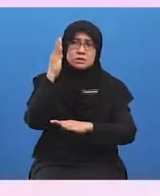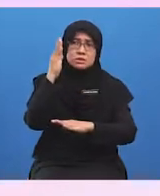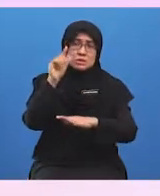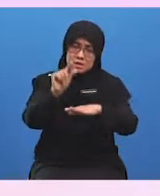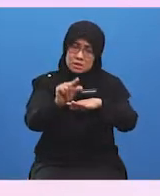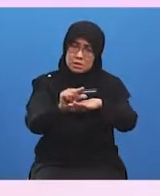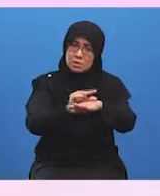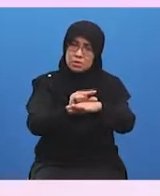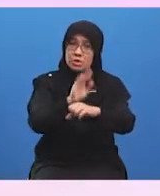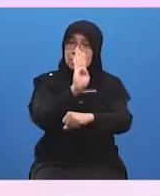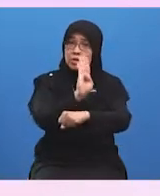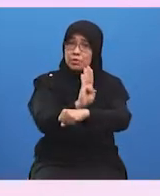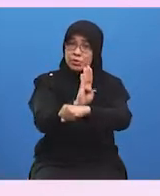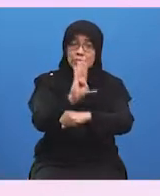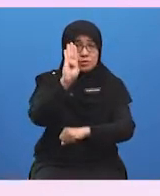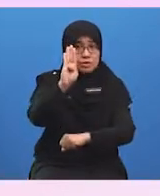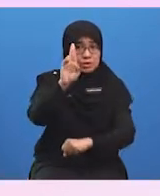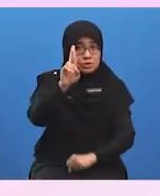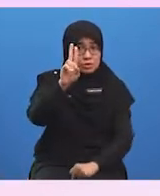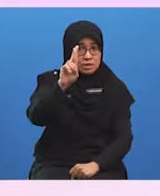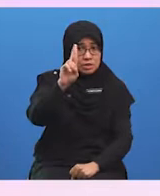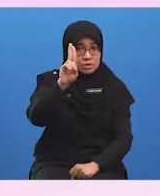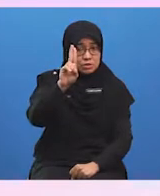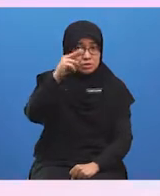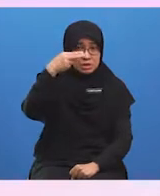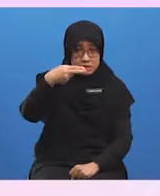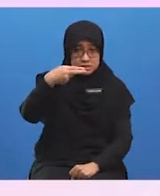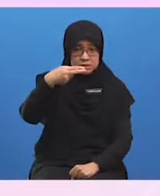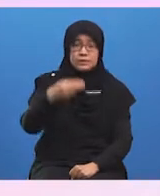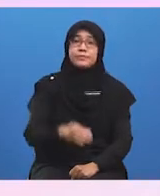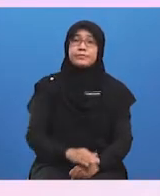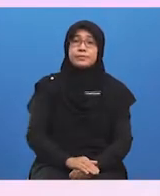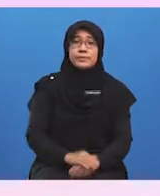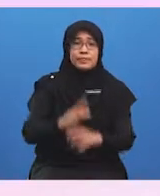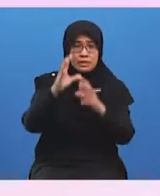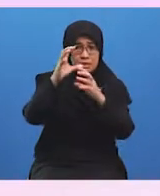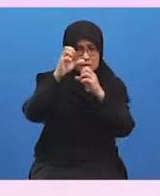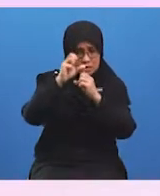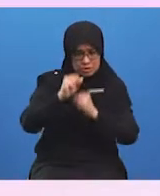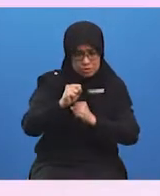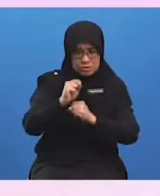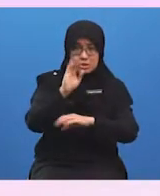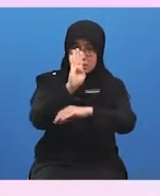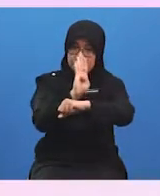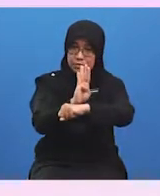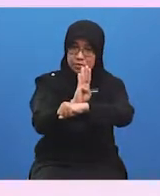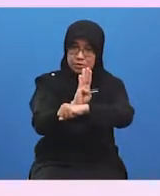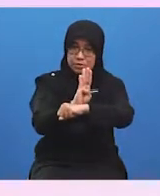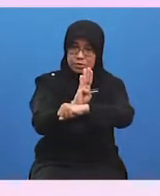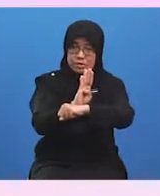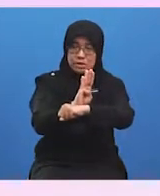Ini disebabkan teknik pengeluaran mereka lebih berintensifkan buruh dan masih